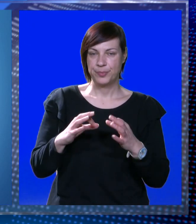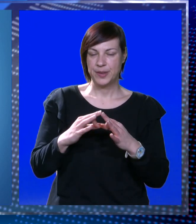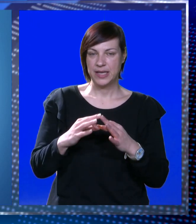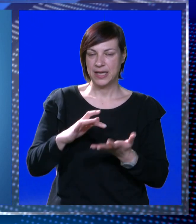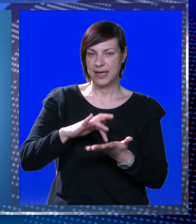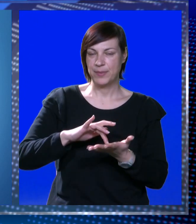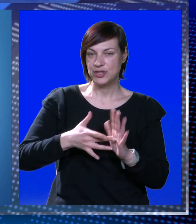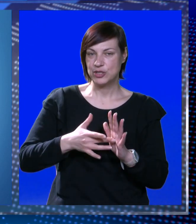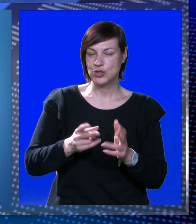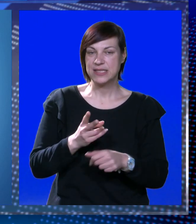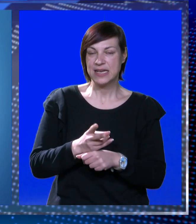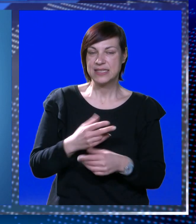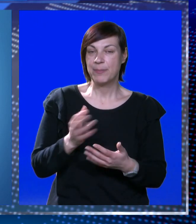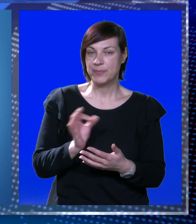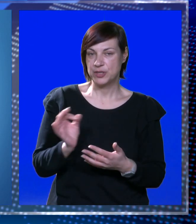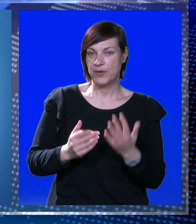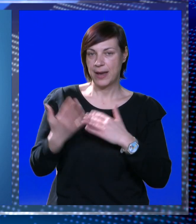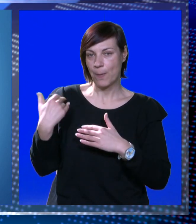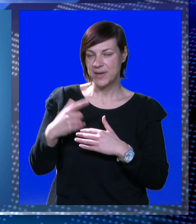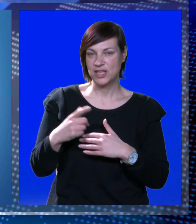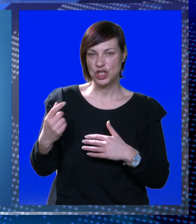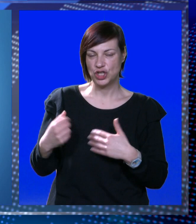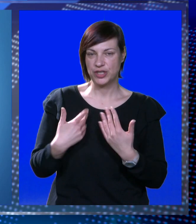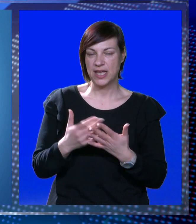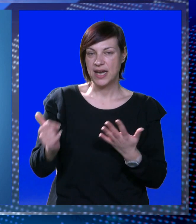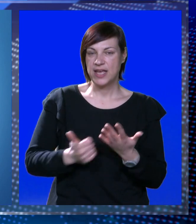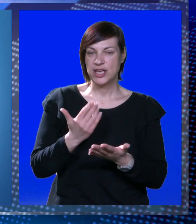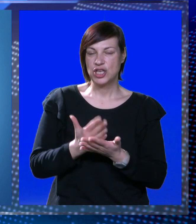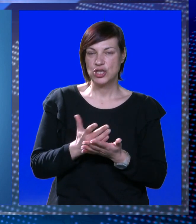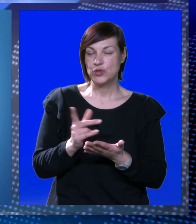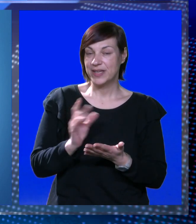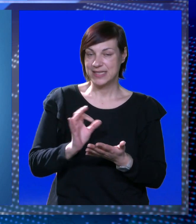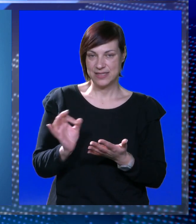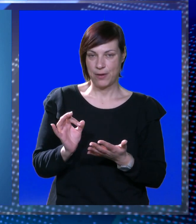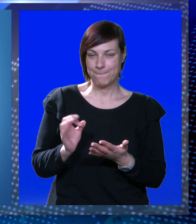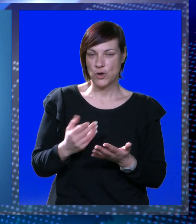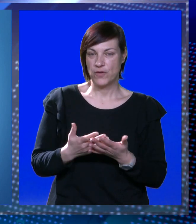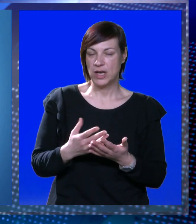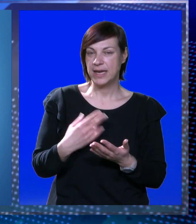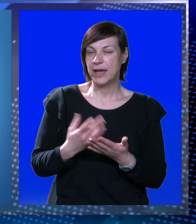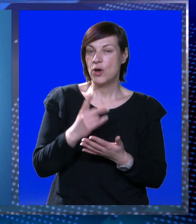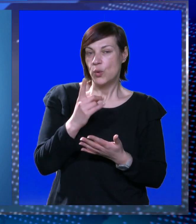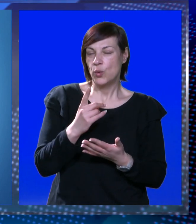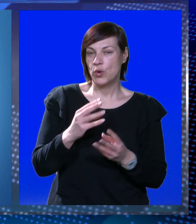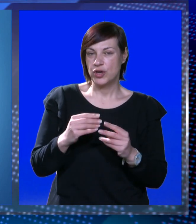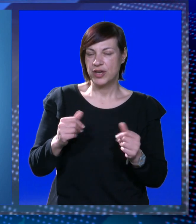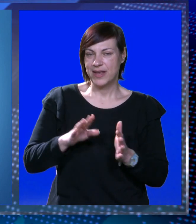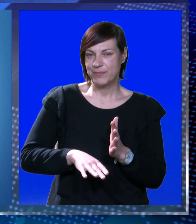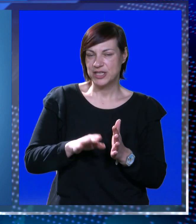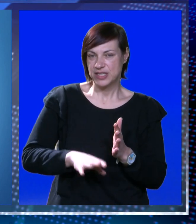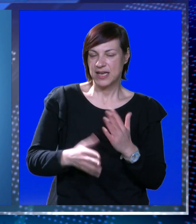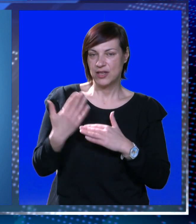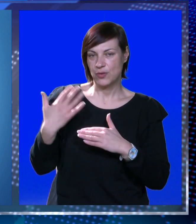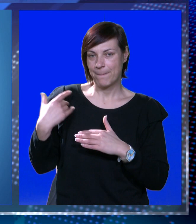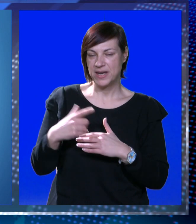Biometeorološke prilike na području cijele zemlje biće poboljnije nego prethodnog dana, no još uvijek i ne sasvim poboljne. U kontinentalnim će krajevima osjetno